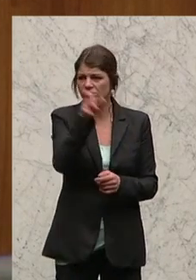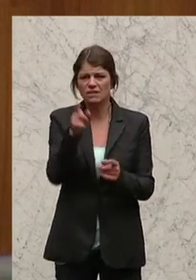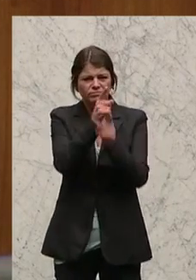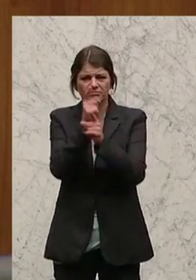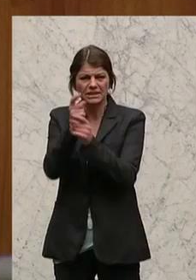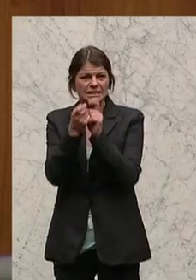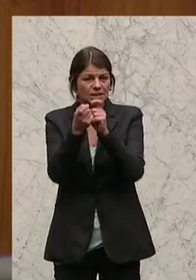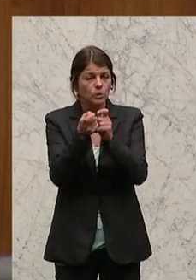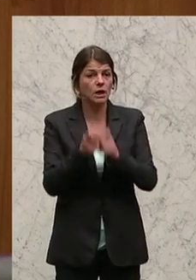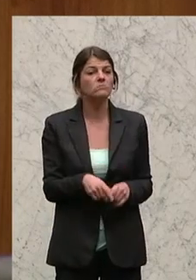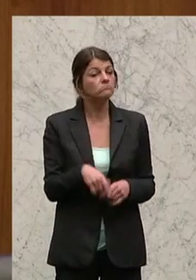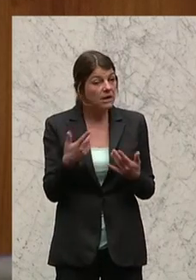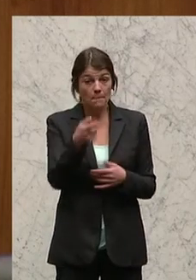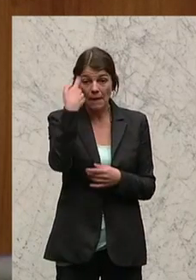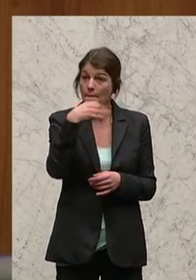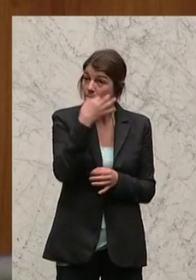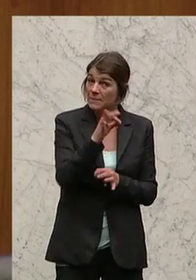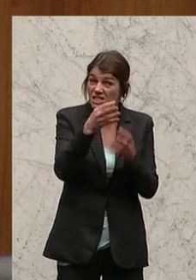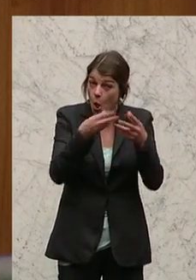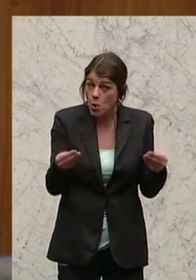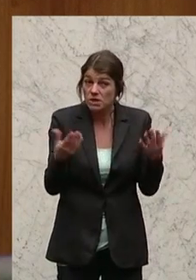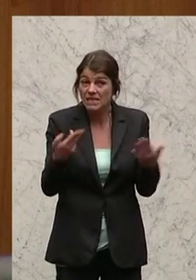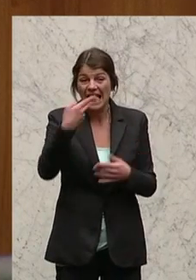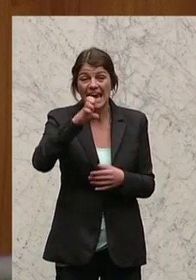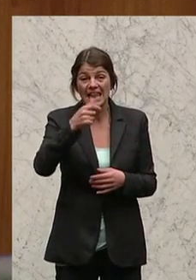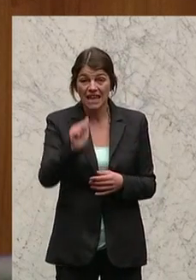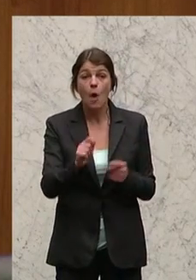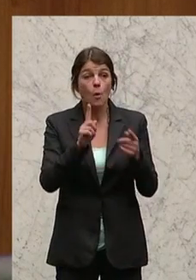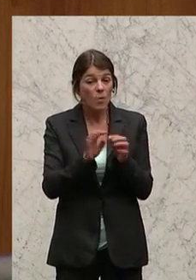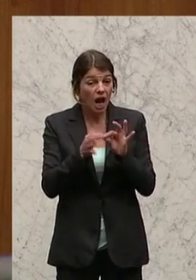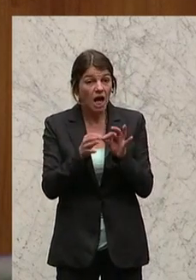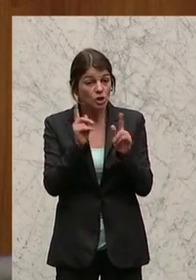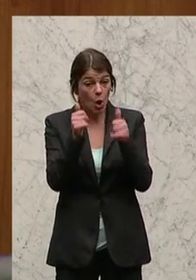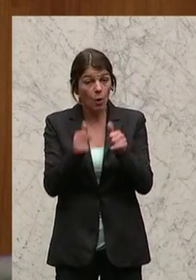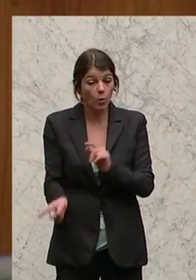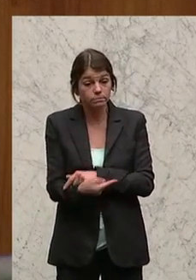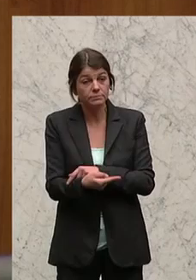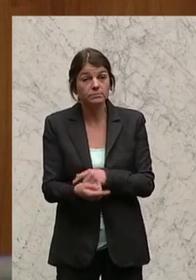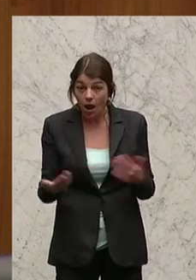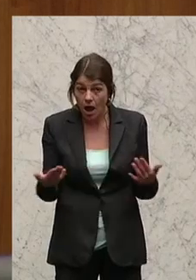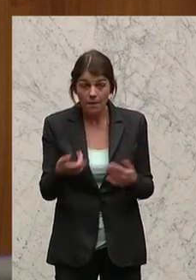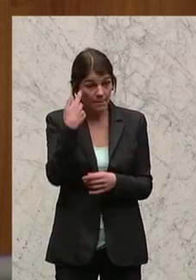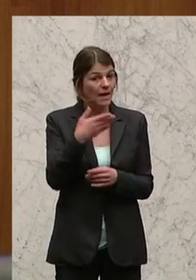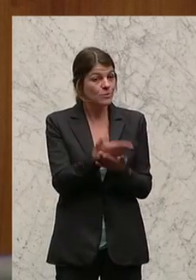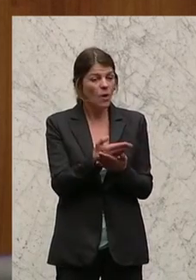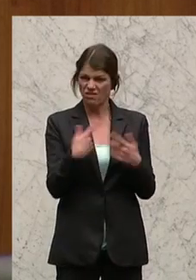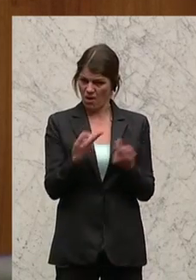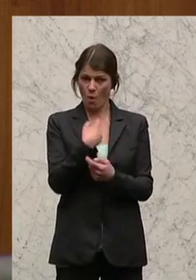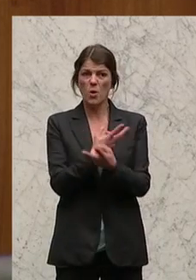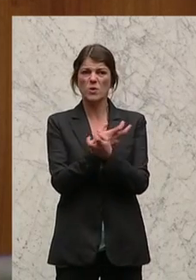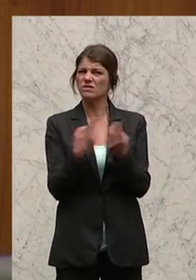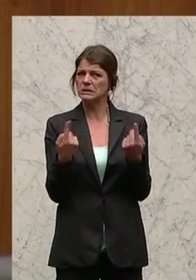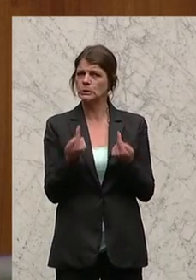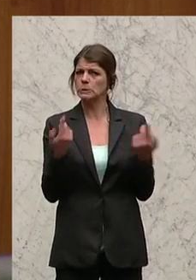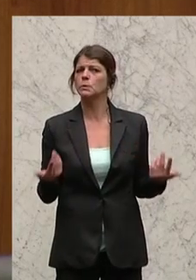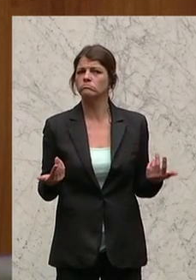weiterhin der Meinung sind, die bessere Lösung wäre gewesen, die Heter samt Kärnten in Konkurs zu schicken und dann Österreich in eine Situation zu